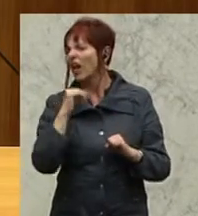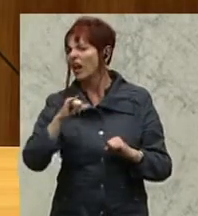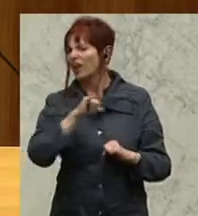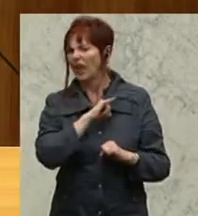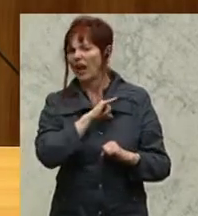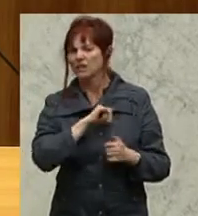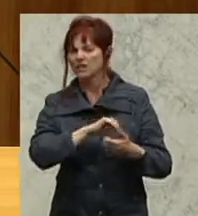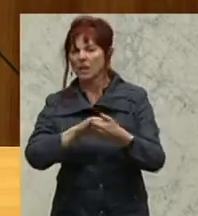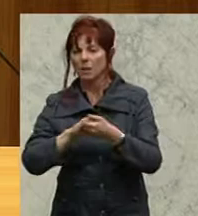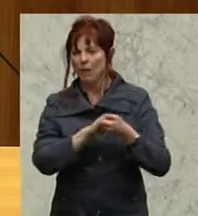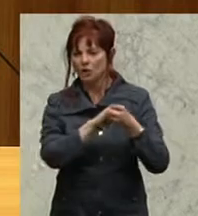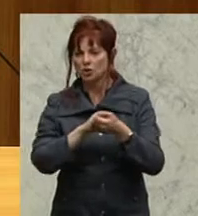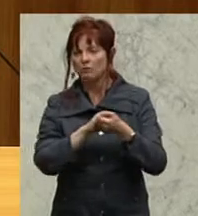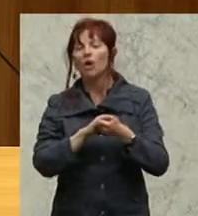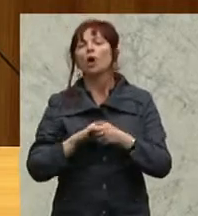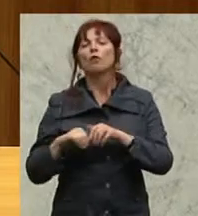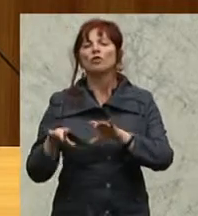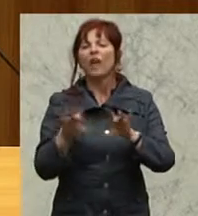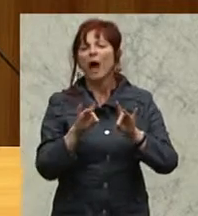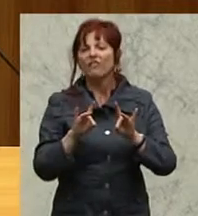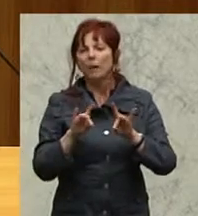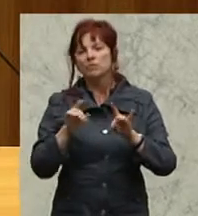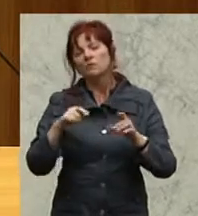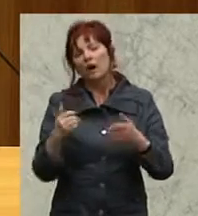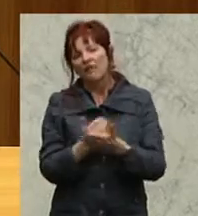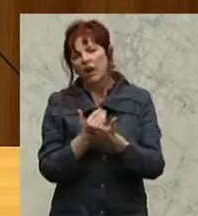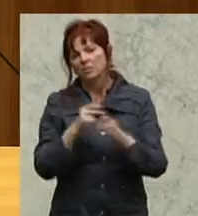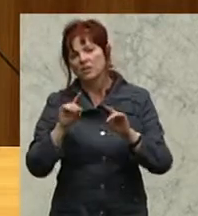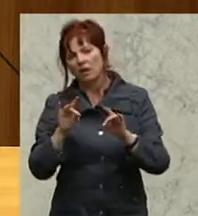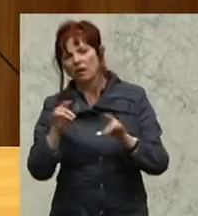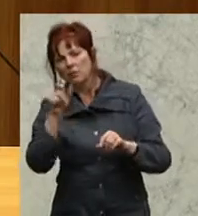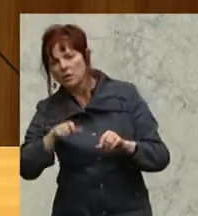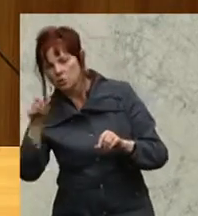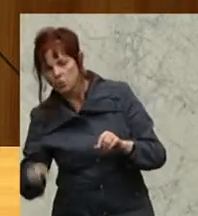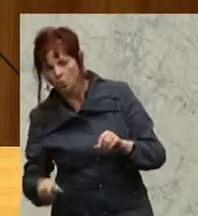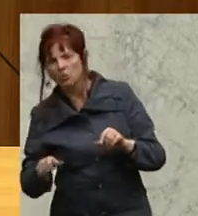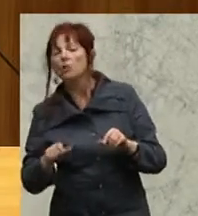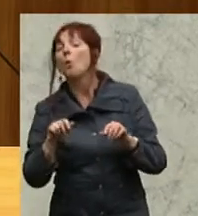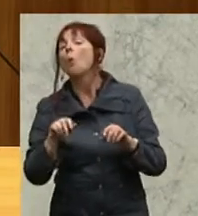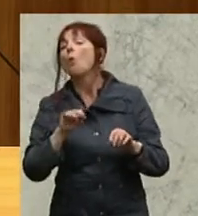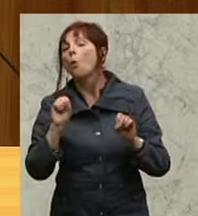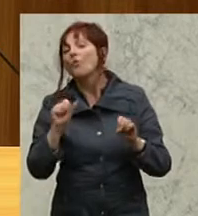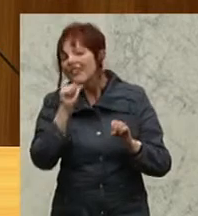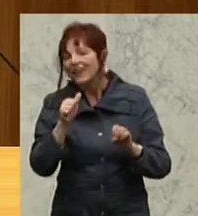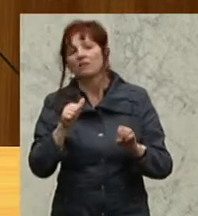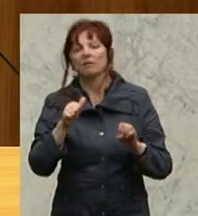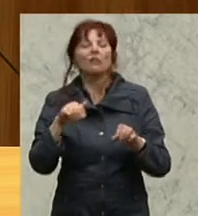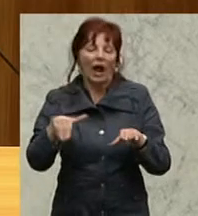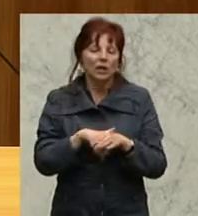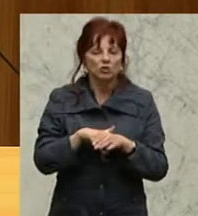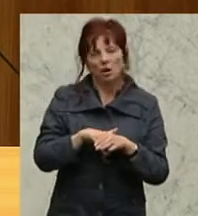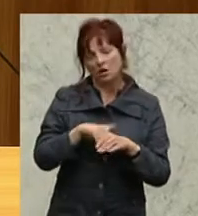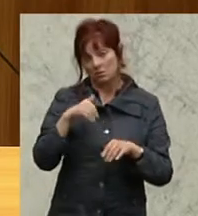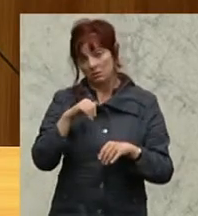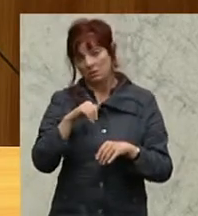Erwerbstätiger wie der österreichische Gewerkschaftsbund, der ja sozusagen überparteilich ist, seine Berechtigung hat und keiner die